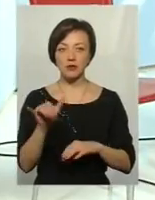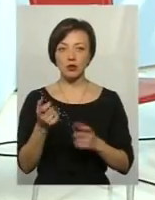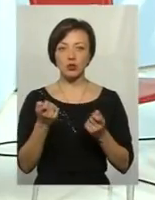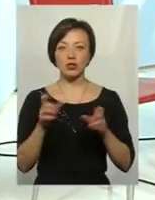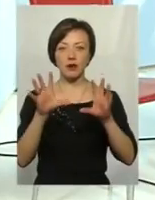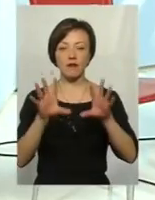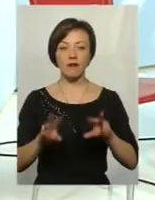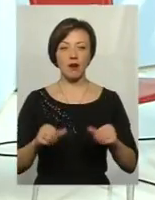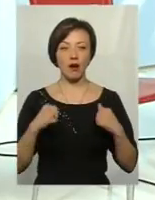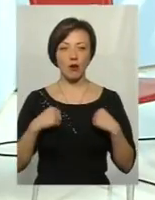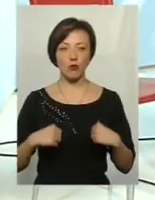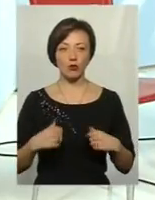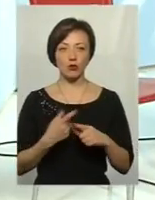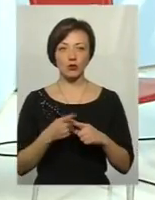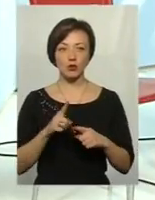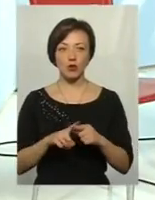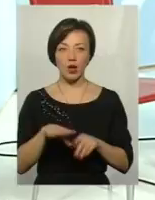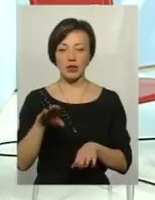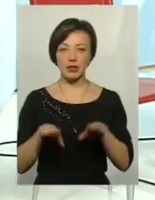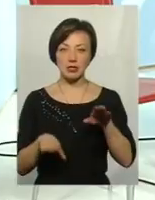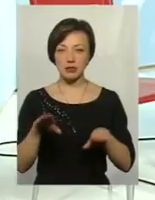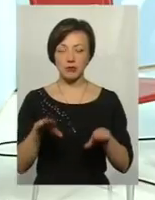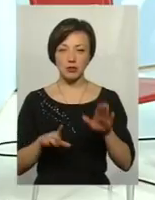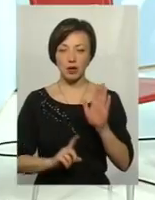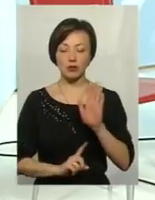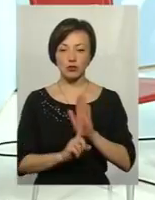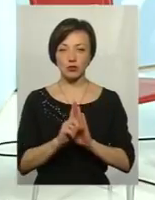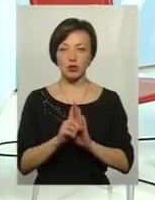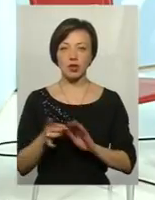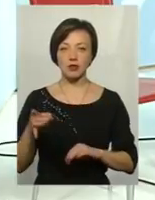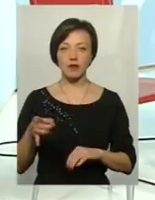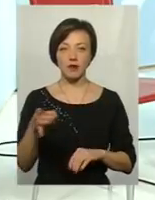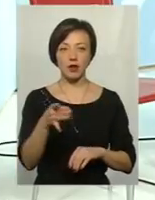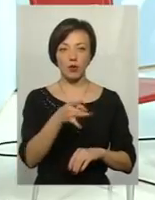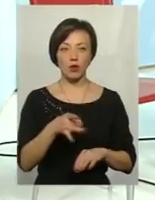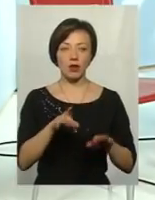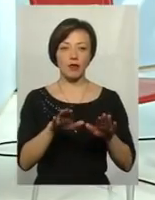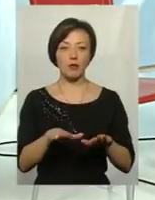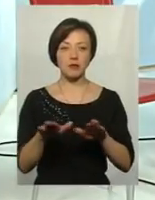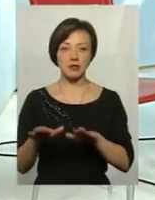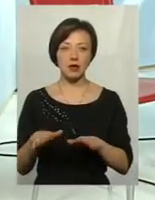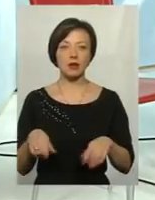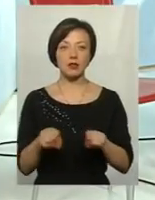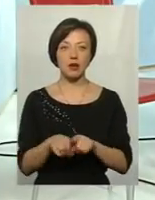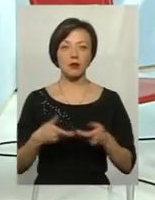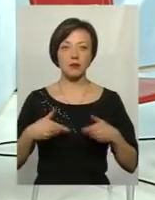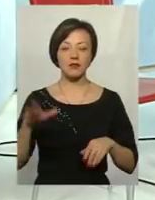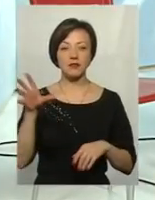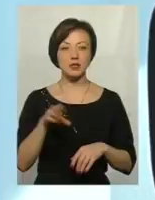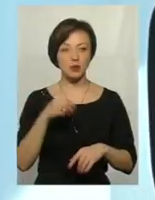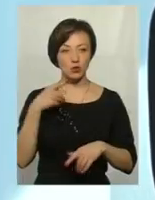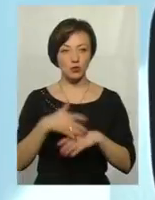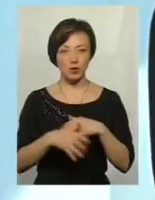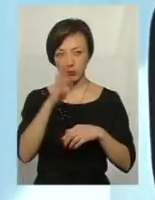вгамують цю дестабілізацію, яка розпочалась в регіонах, на місцях. Так як ми всі розуміємо, що